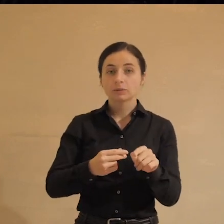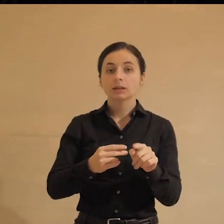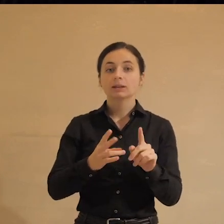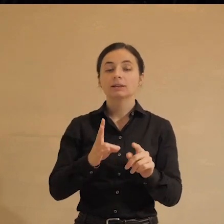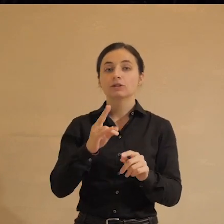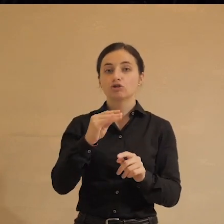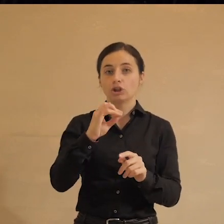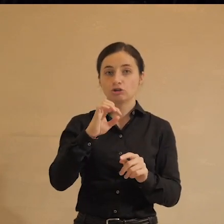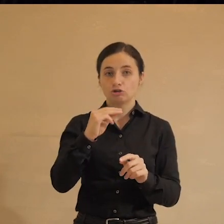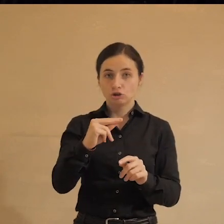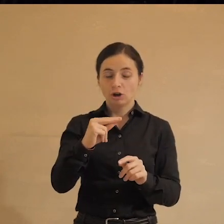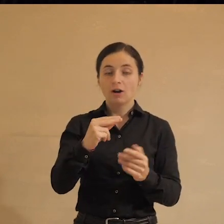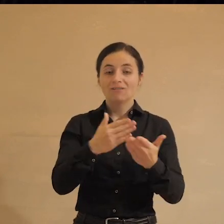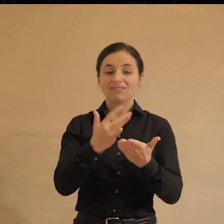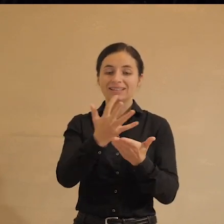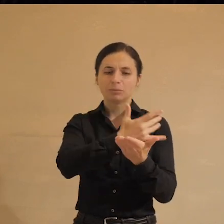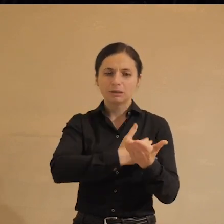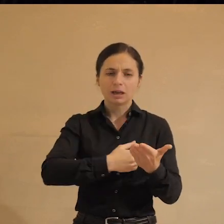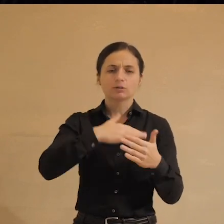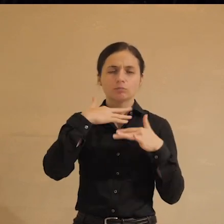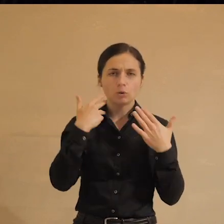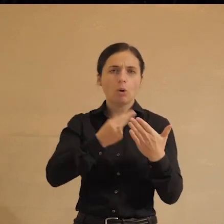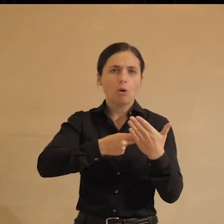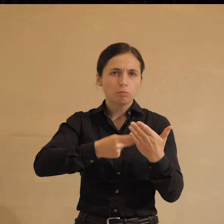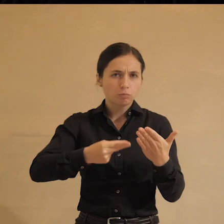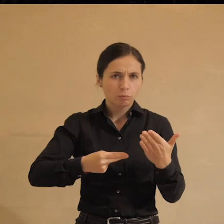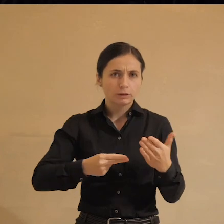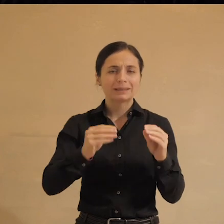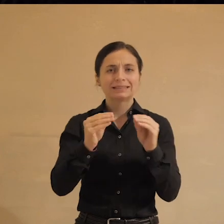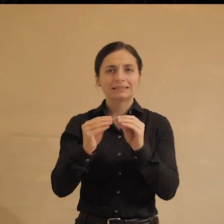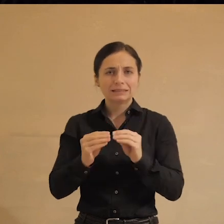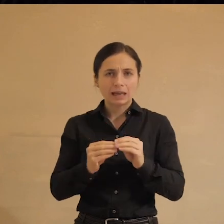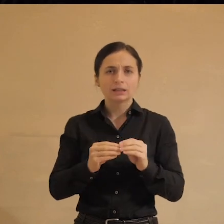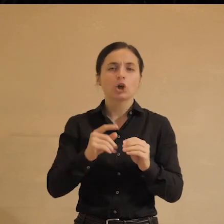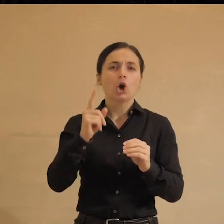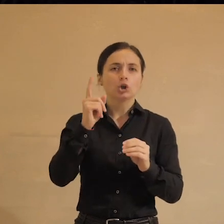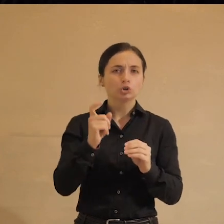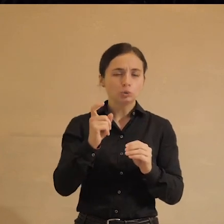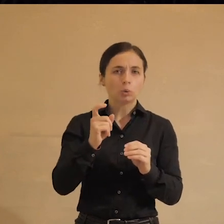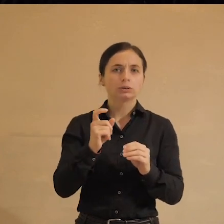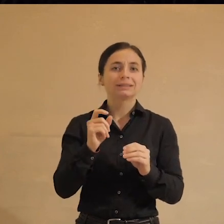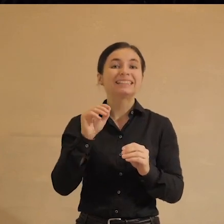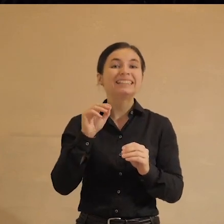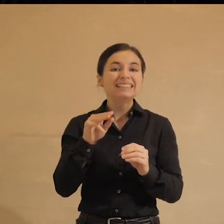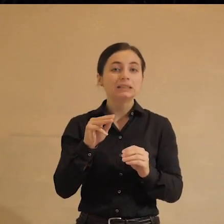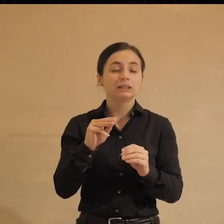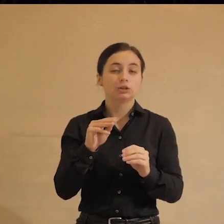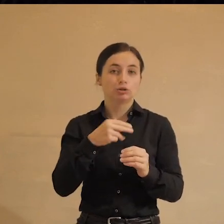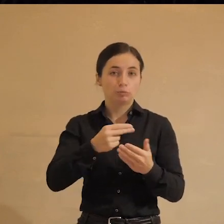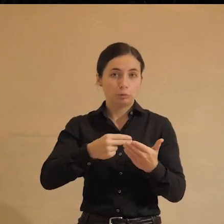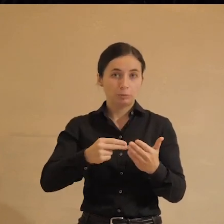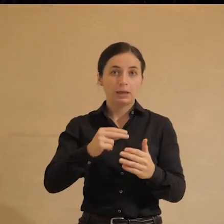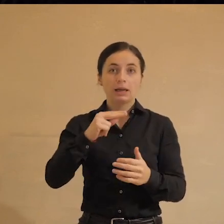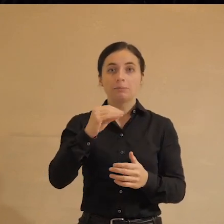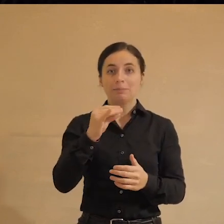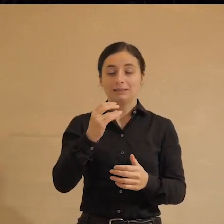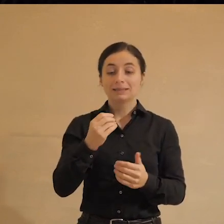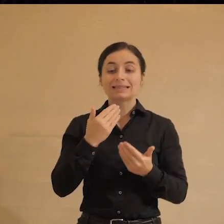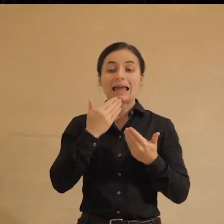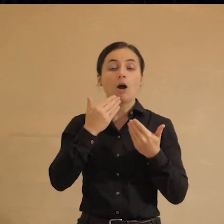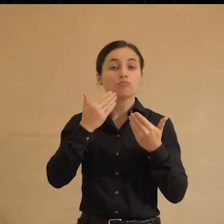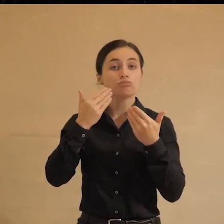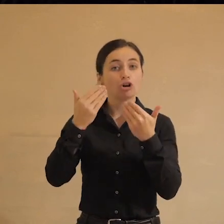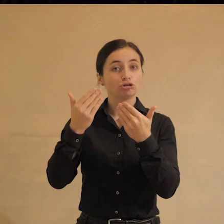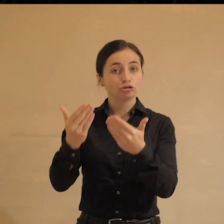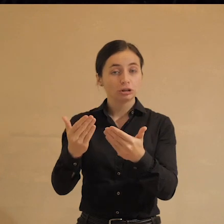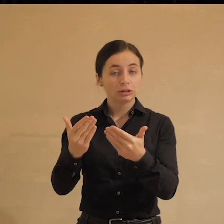Change вы собираете подписи. Много-много-много, там десятки, сотни в удачном случае, тысяч подписей. Петиция обращена